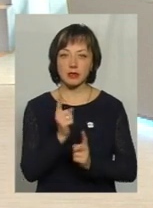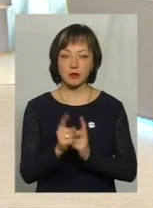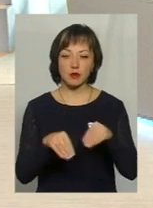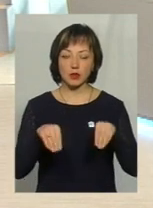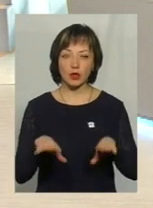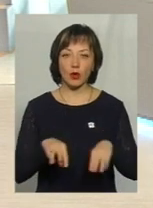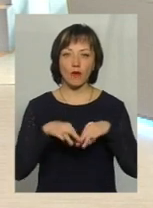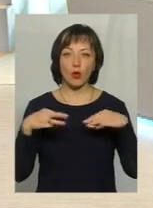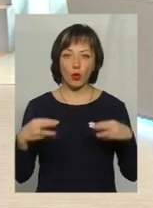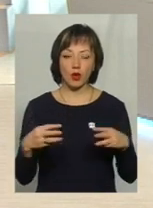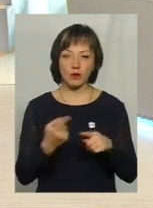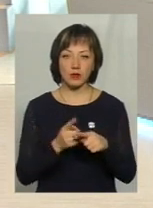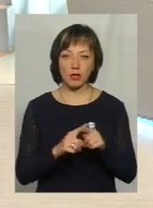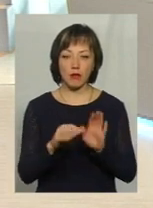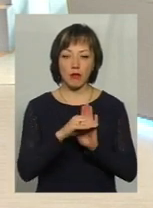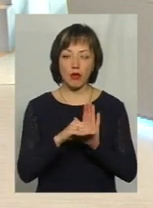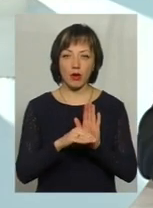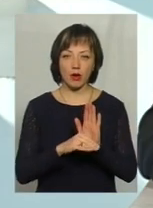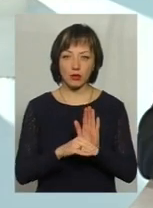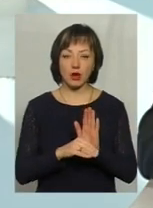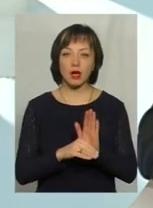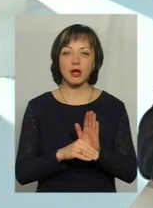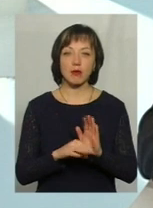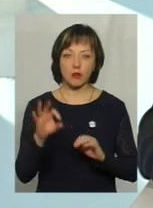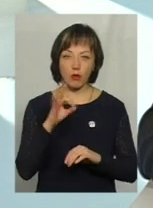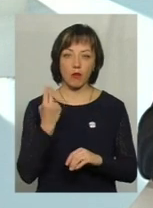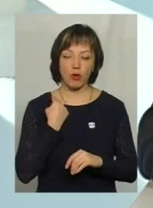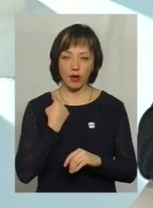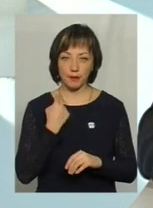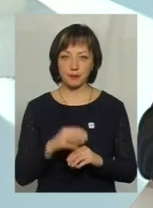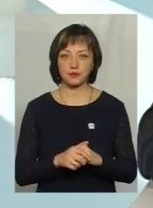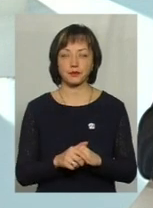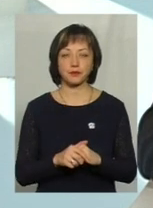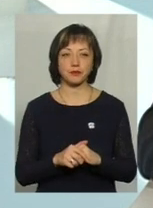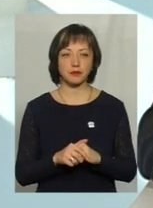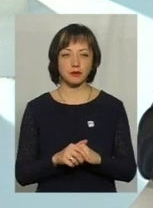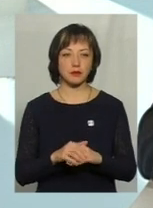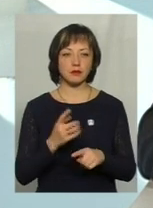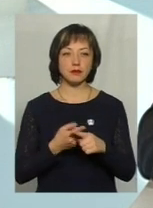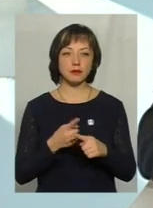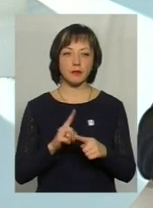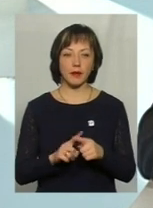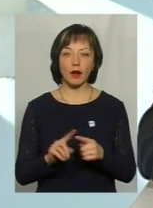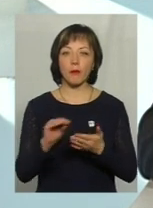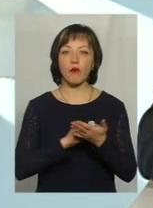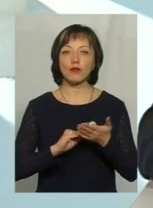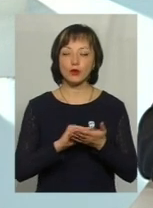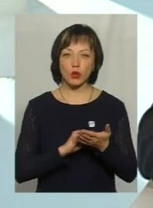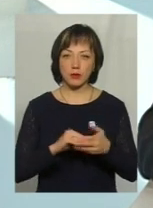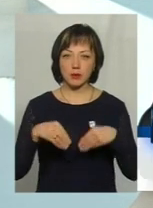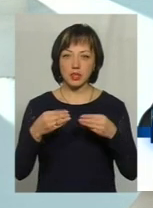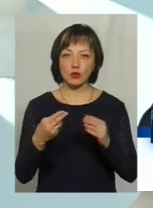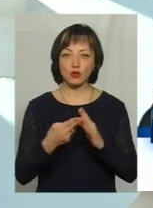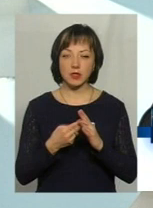юриду, діючи порядок, призначення субсидії. Мова йдеться дійсно за борги. Це якщо перепризначення субсидії, і нам